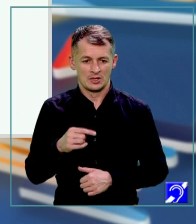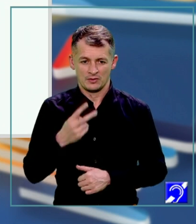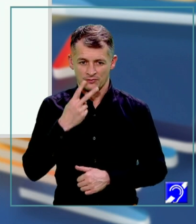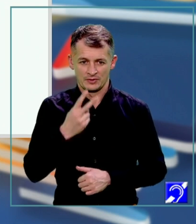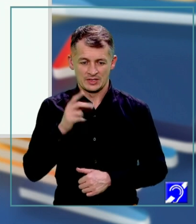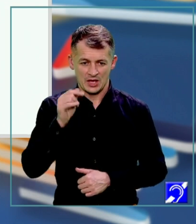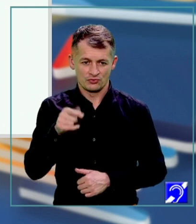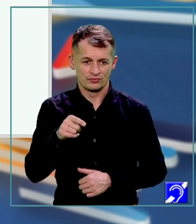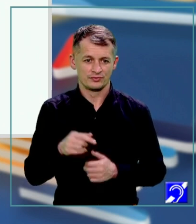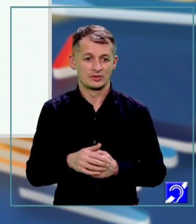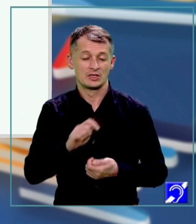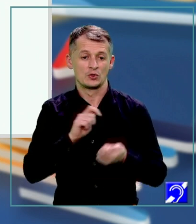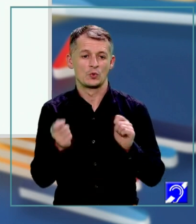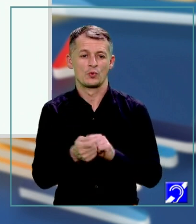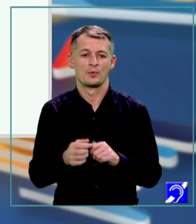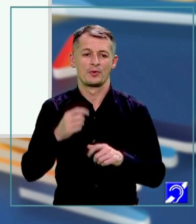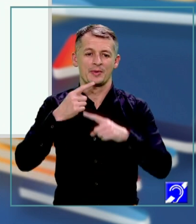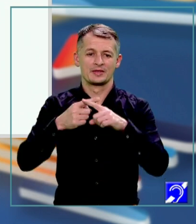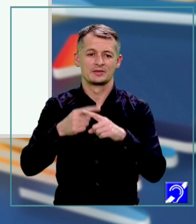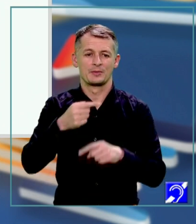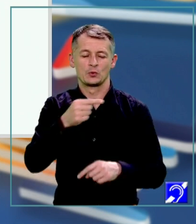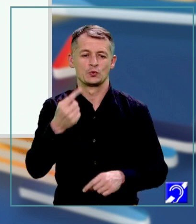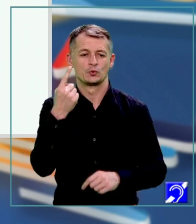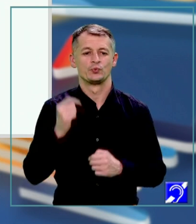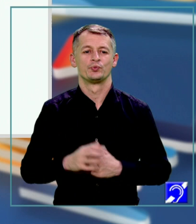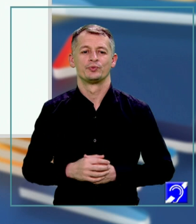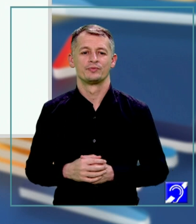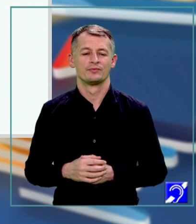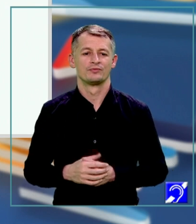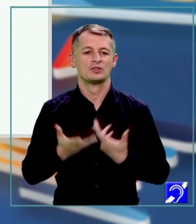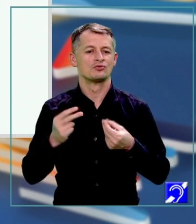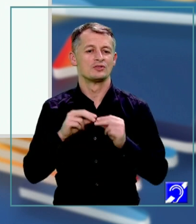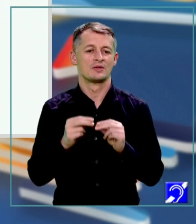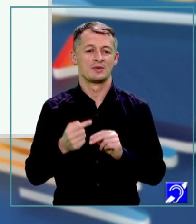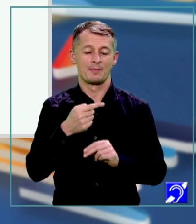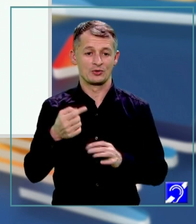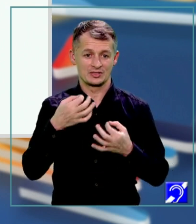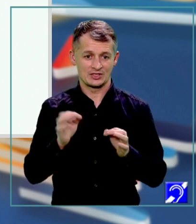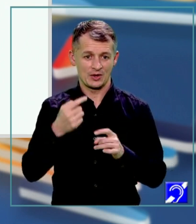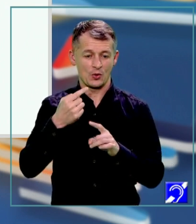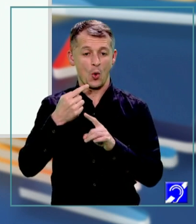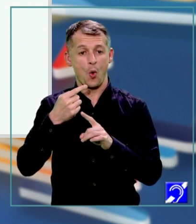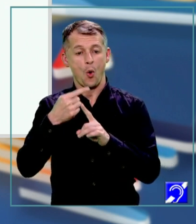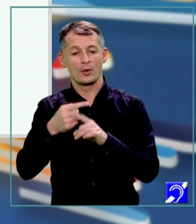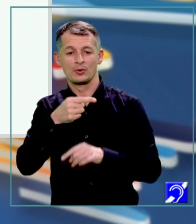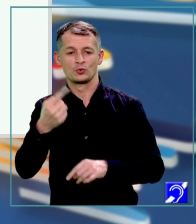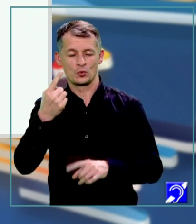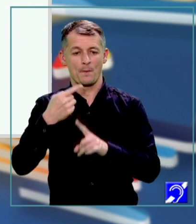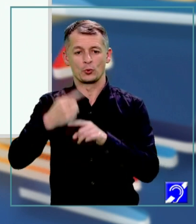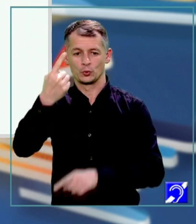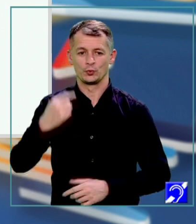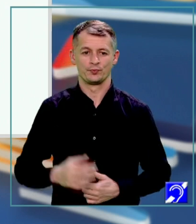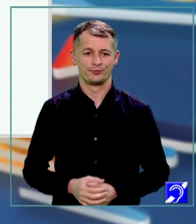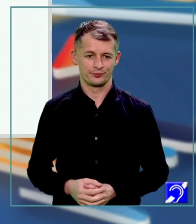aici, vom înlocui pe x cu minus 1. Adică minus 10 ori minus 1 plus 1.